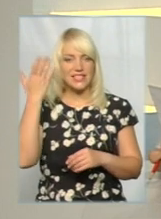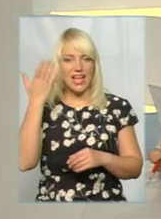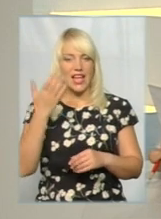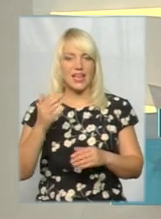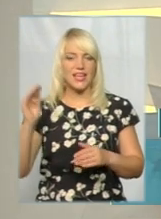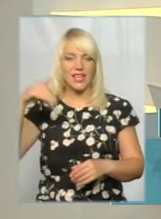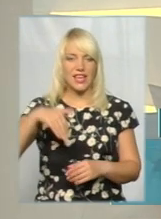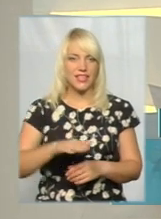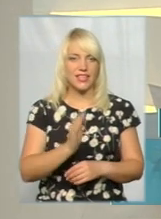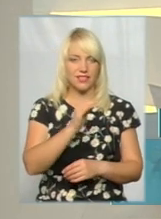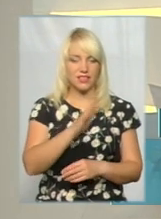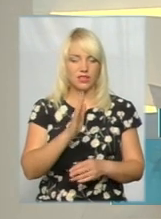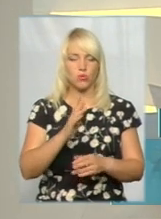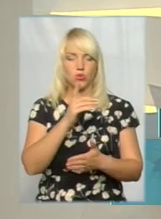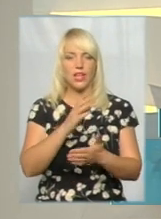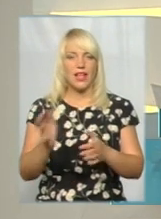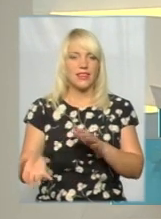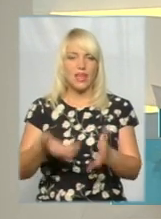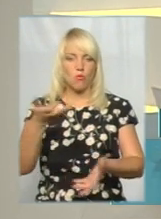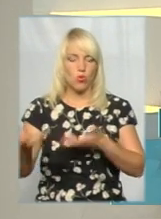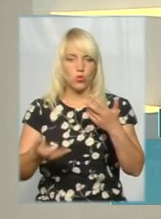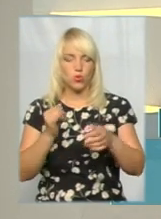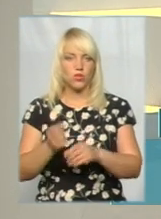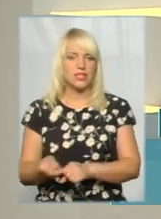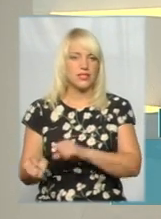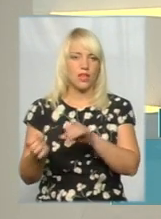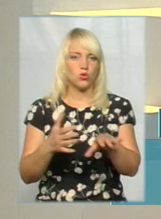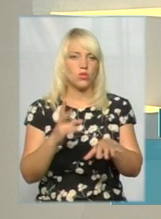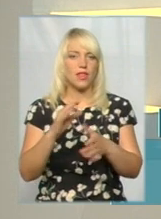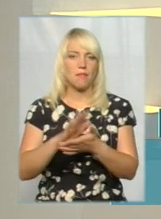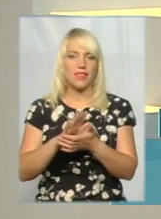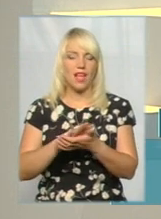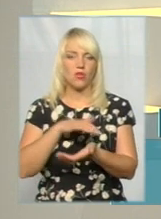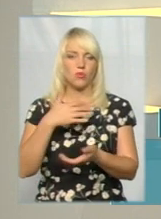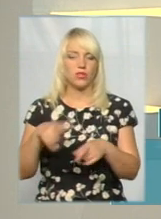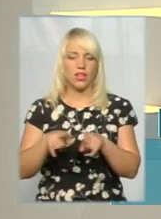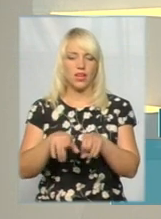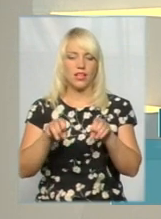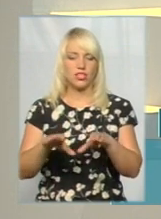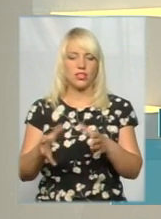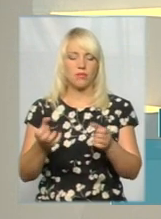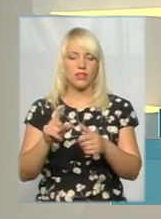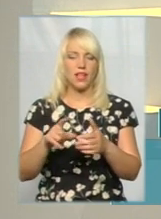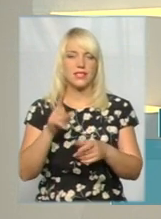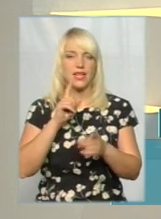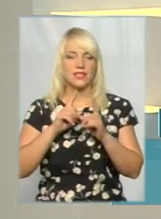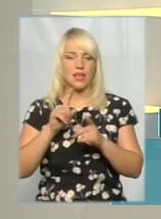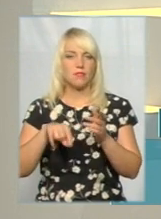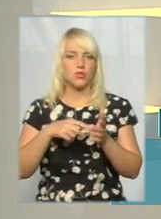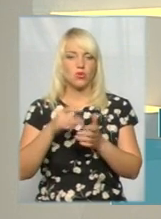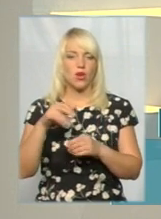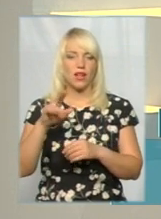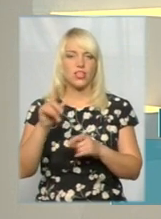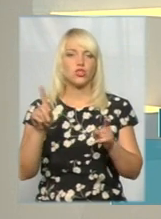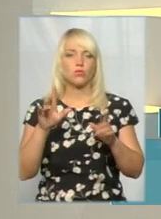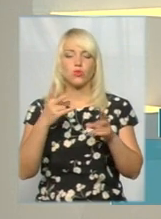його домонтують і здадуть на металобрухт. Таке рішення 4 липня прийняли на сесії міської ради. Що буде на місці списаних